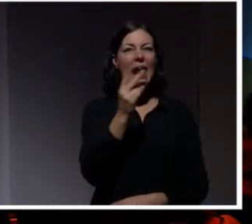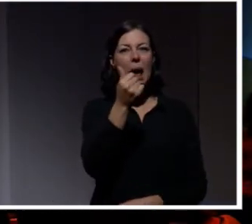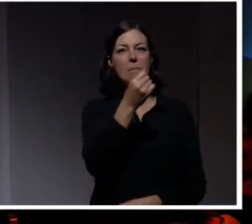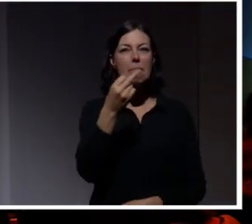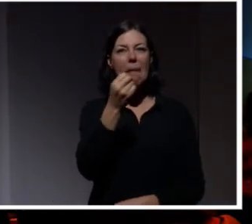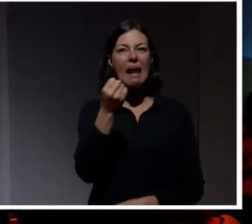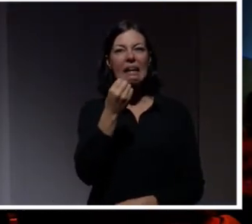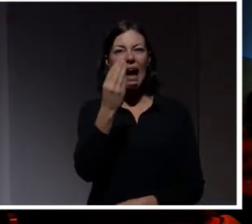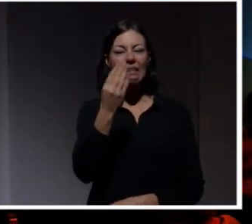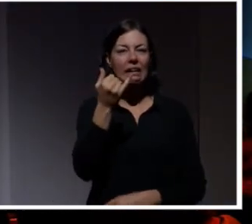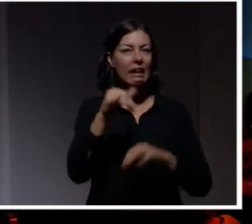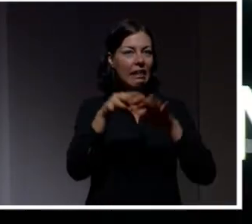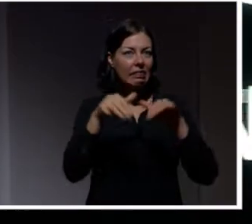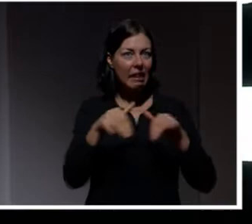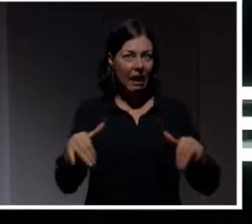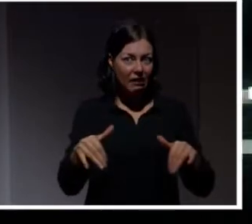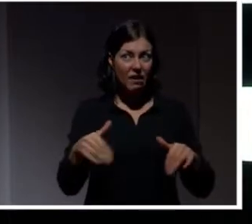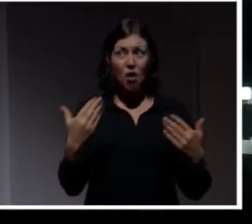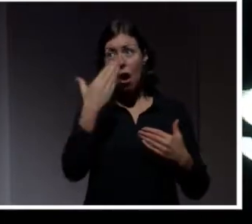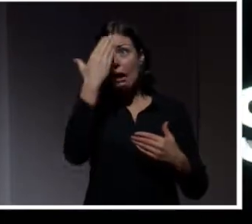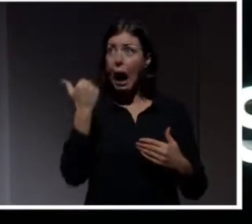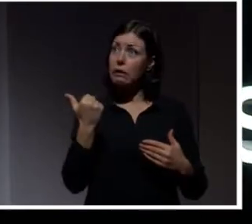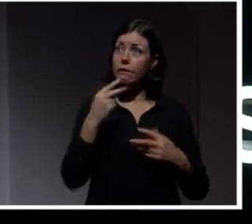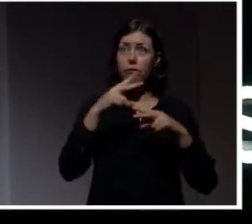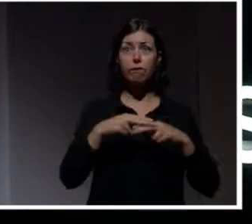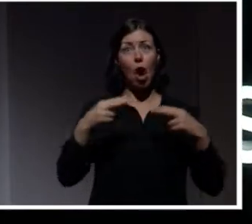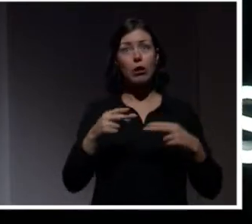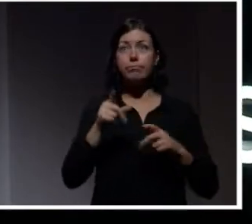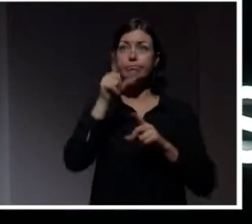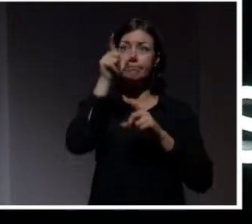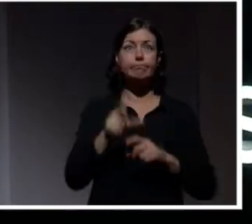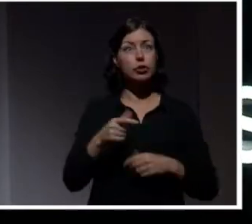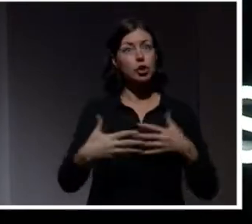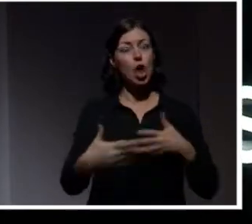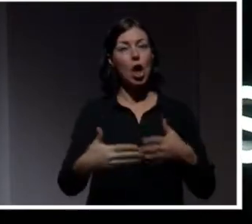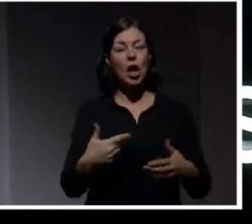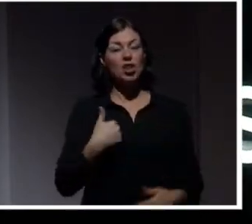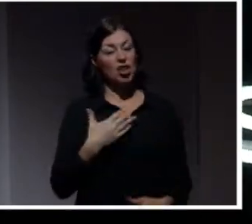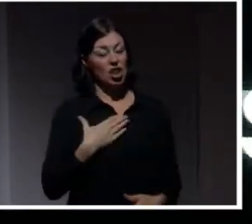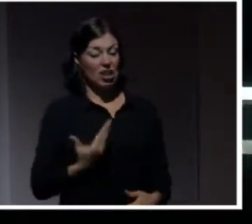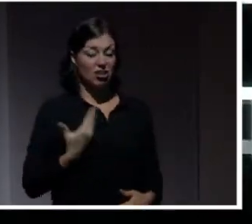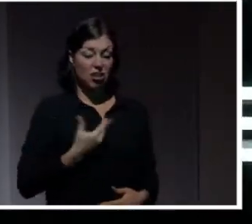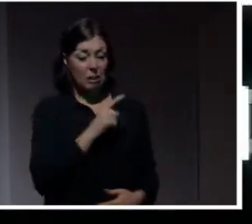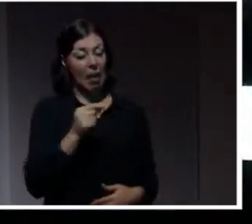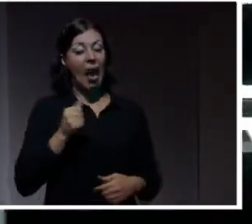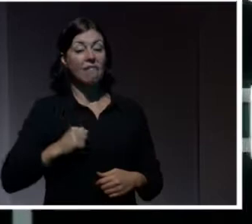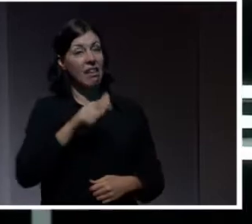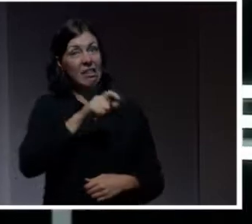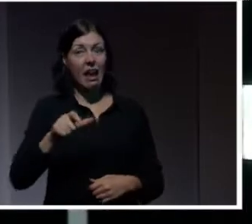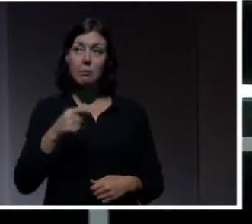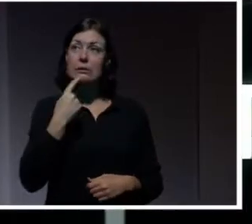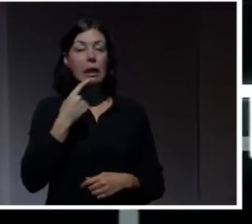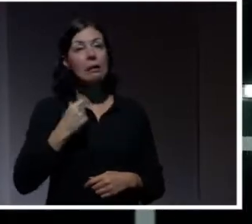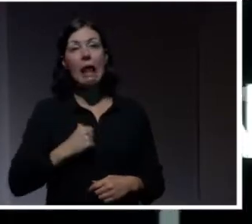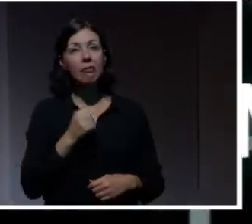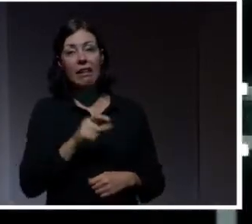göra? Jag tycker att det är lite synd att vi pratar så mycket ändå. Nu säger Jenny så här, ja användarna ska man ju inte klandra, men hon